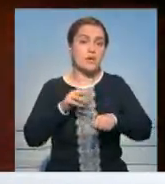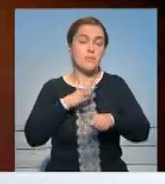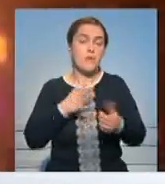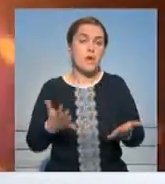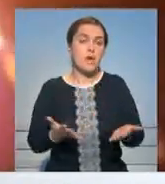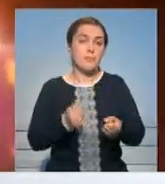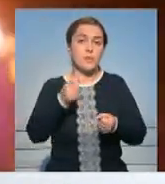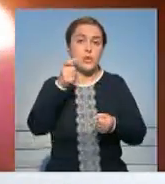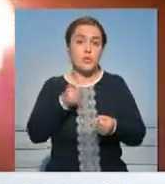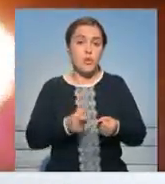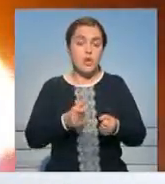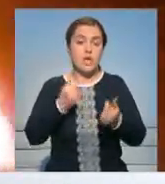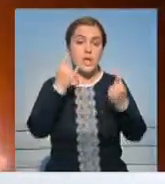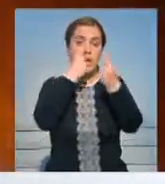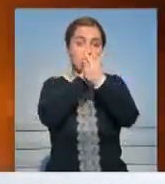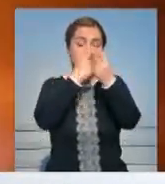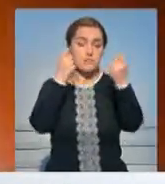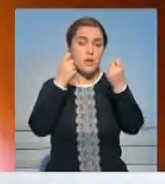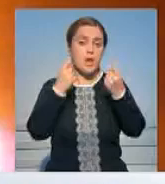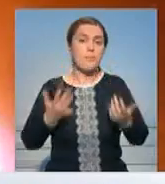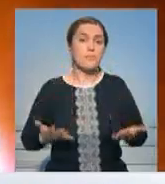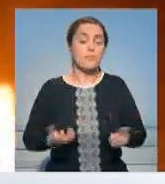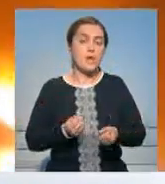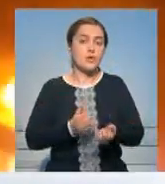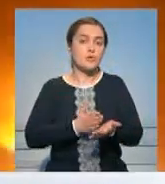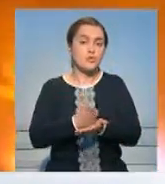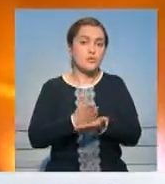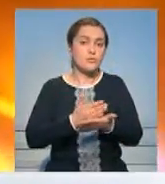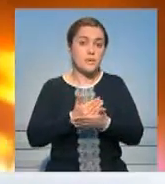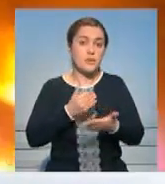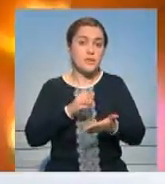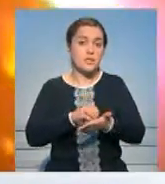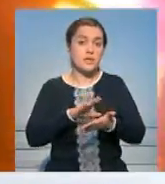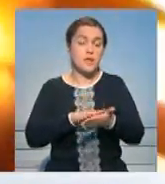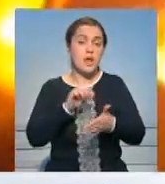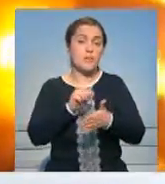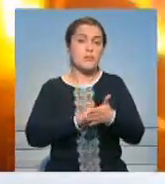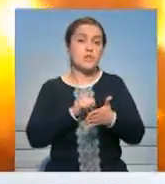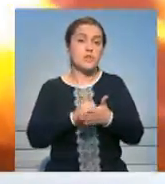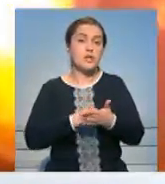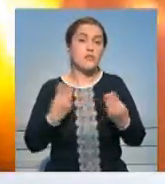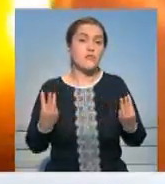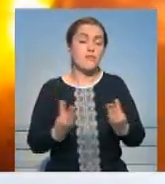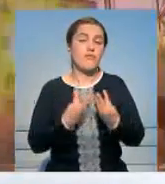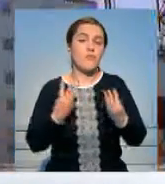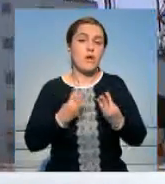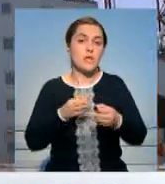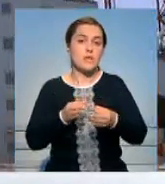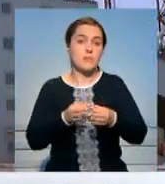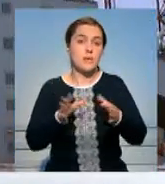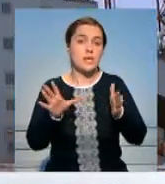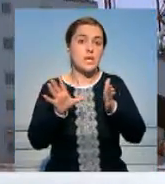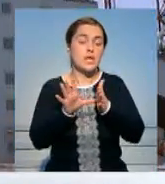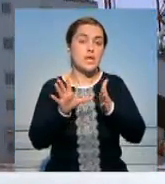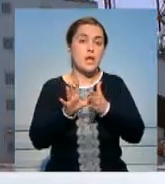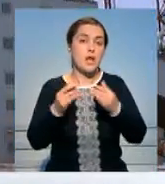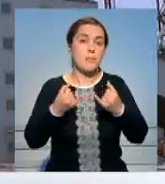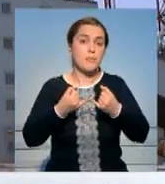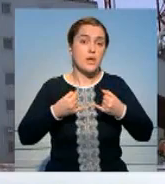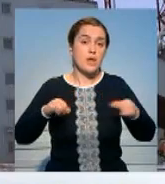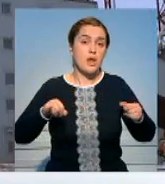по эвакуации пассажиров и оповещены спасательные службы. По предварительным данным, причиной воспламенения стало замыкание